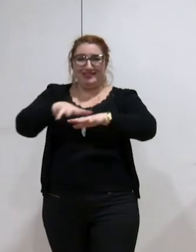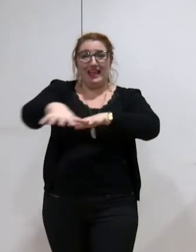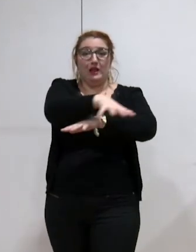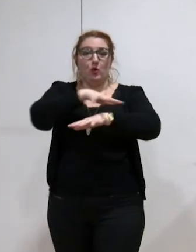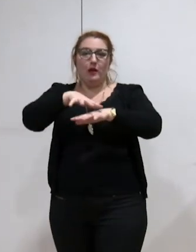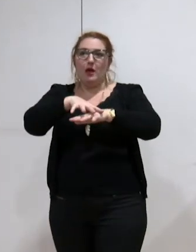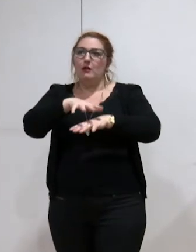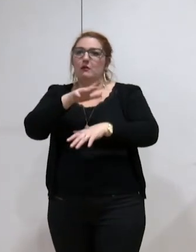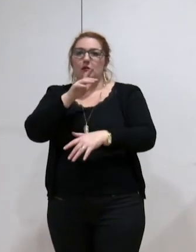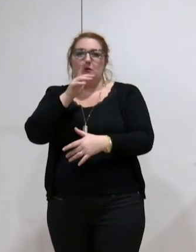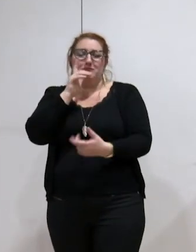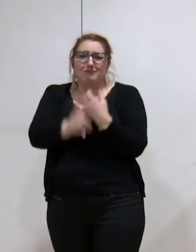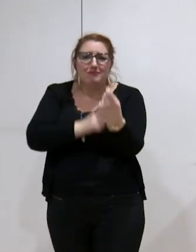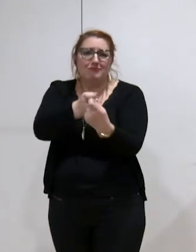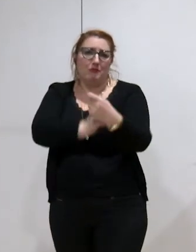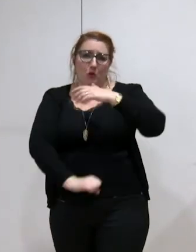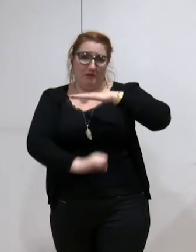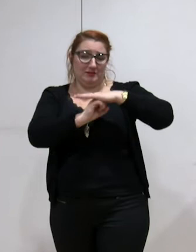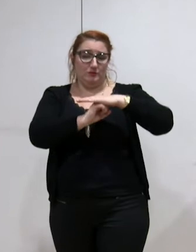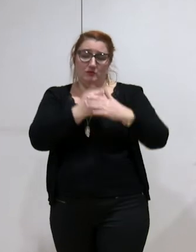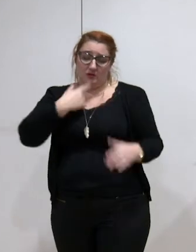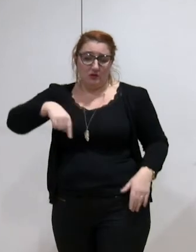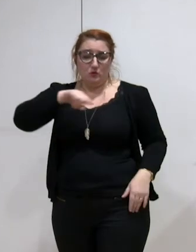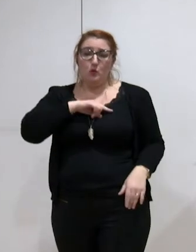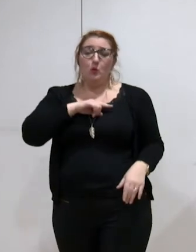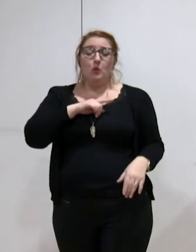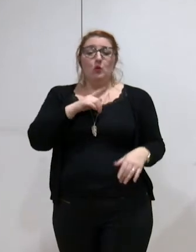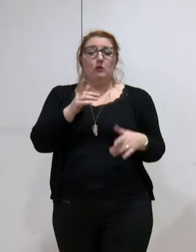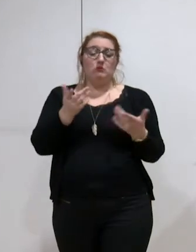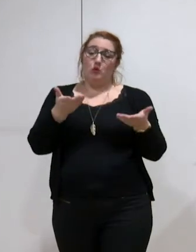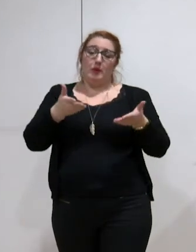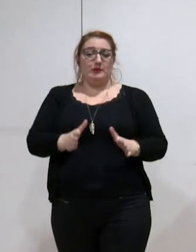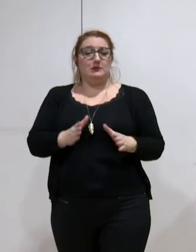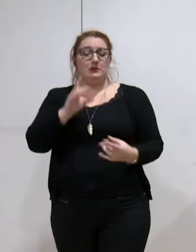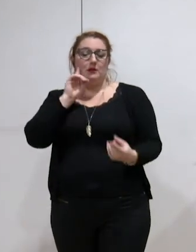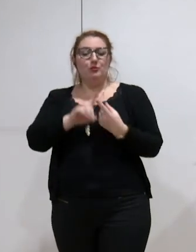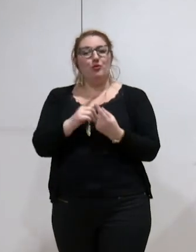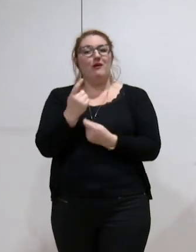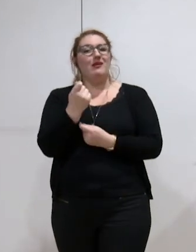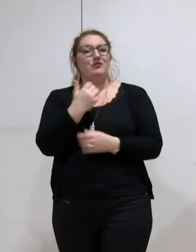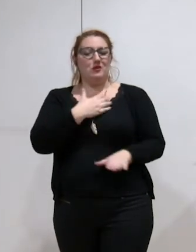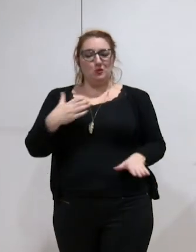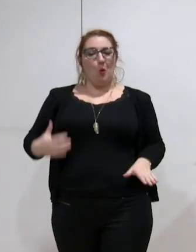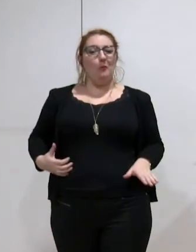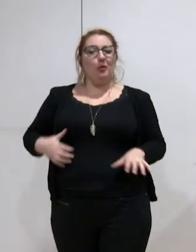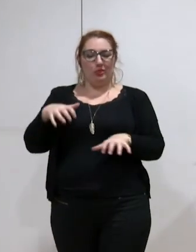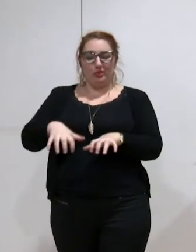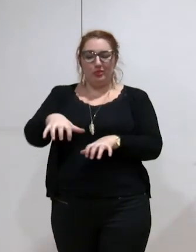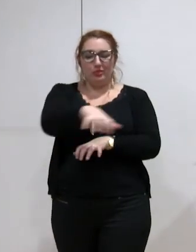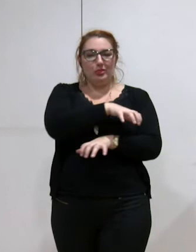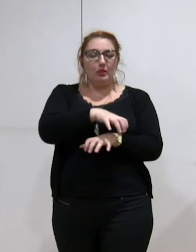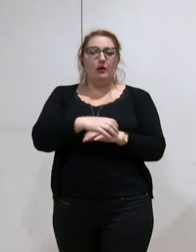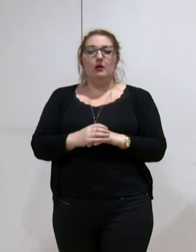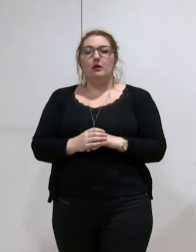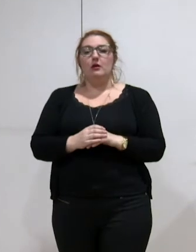avons fait pour l'intérêt particulier des finances communales. On regarde non pas dans cette commission